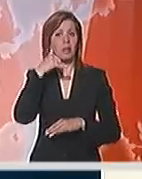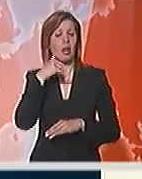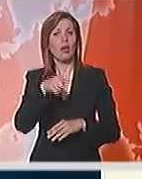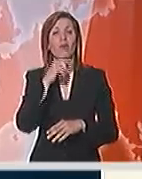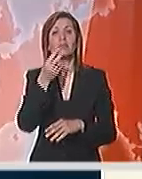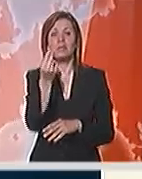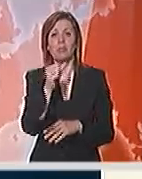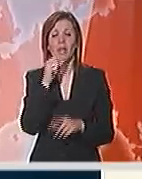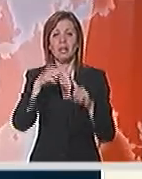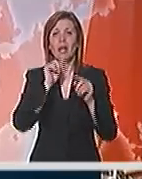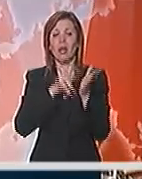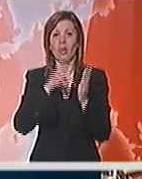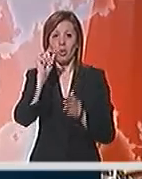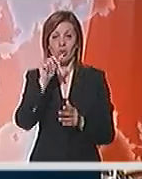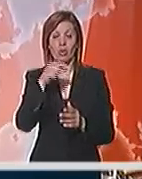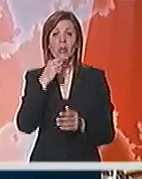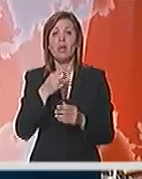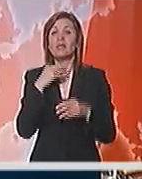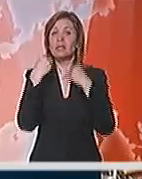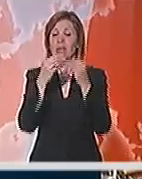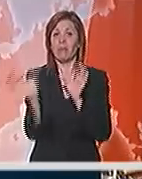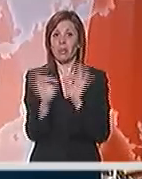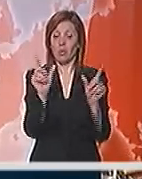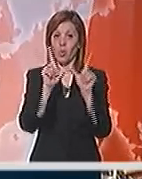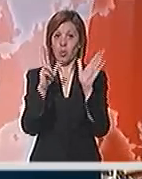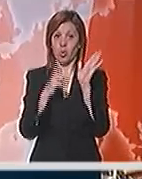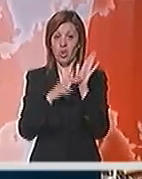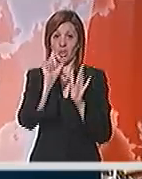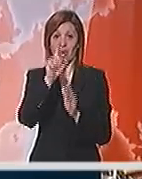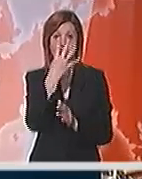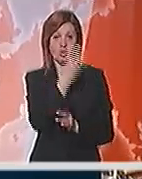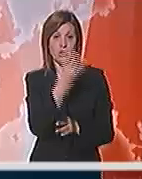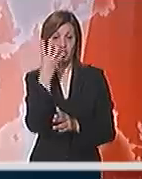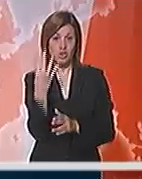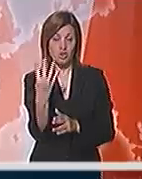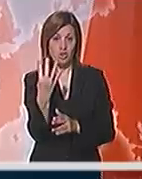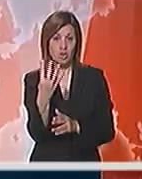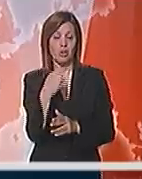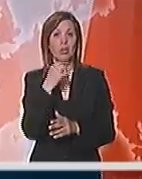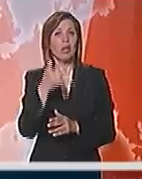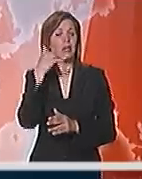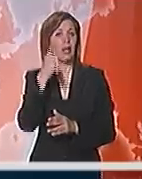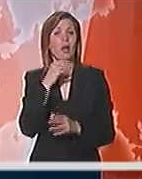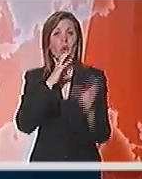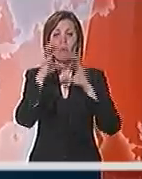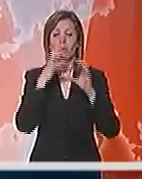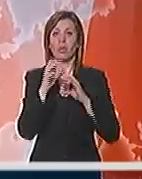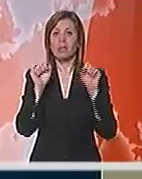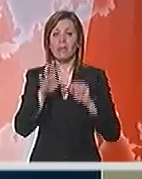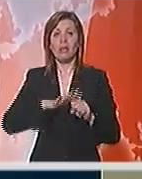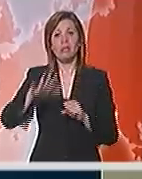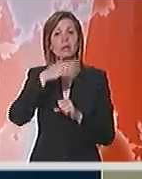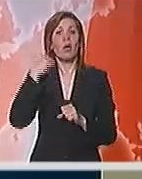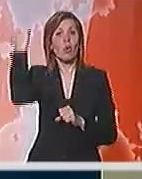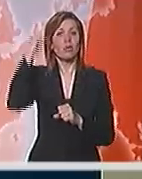Srbije i Telenoru. Rezolucijom Saveta bezbednosti Ujedinjenih nacija 12.44 telekomunikacijona vlast na Kosovu